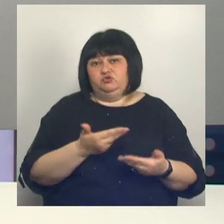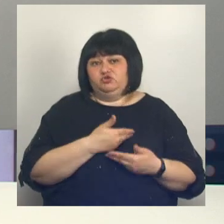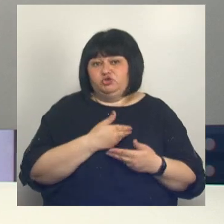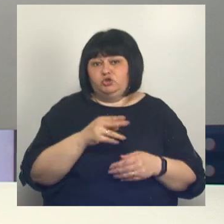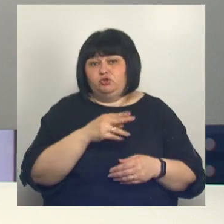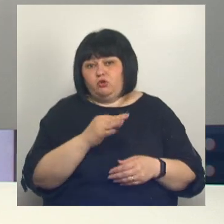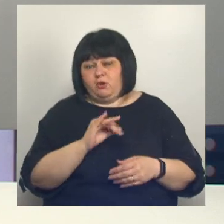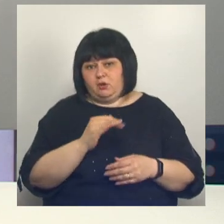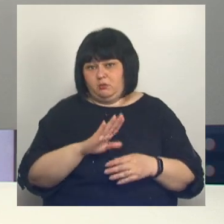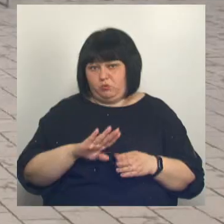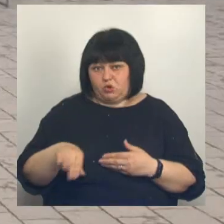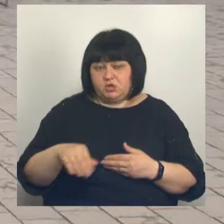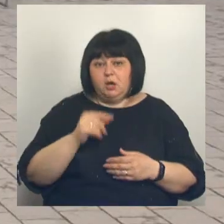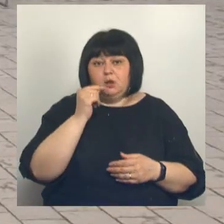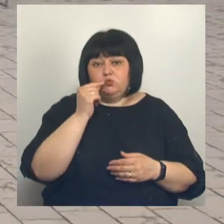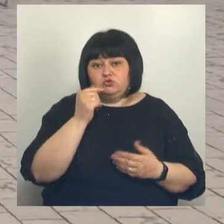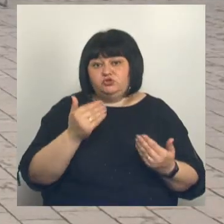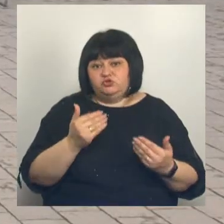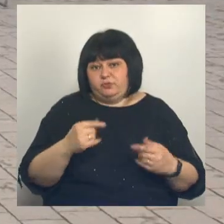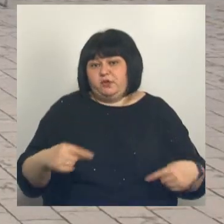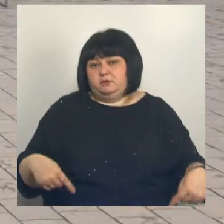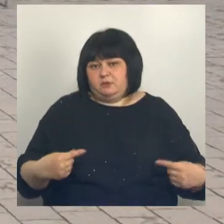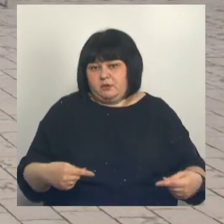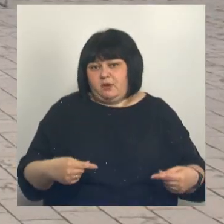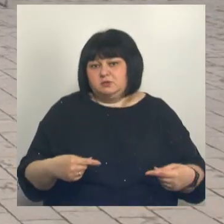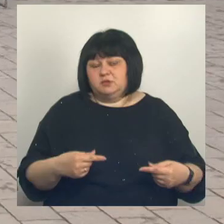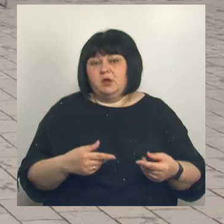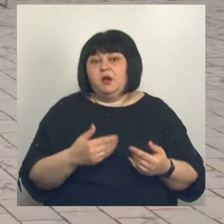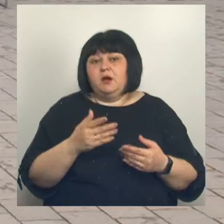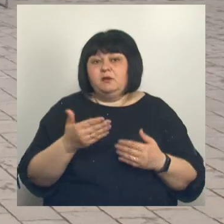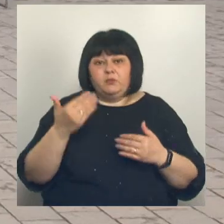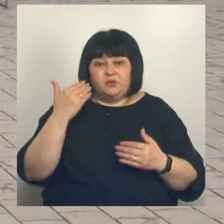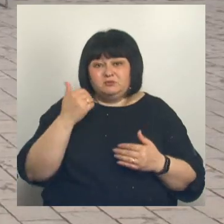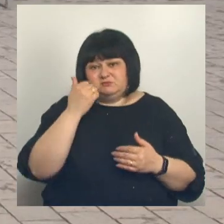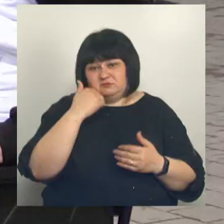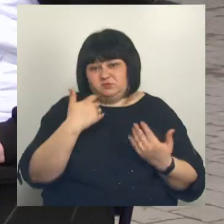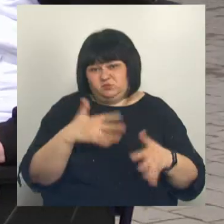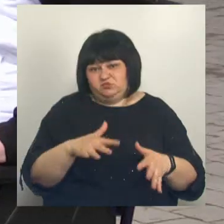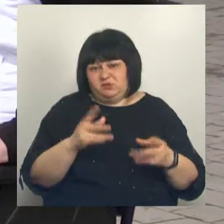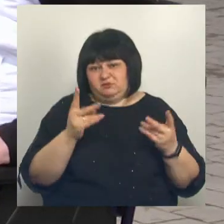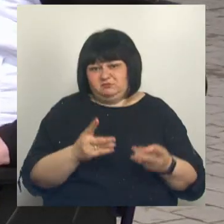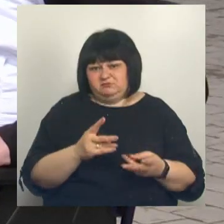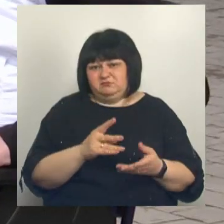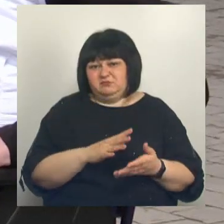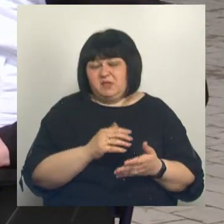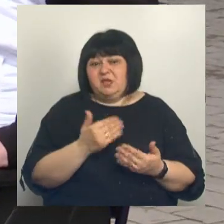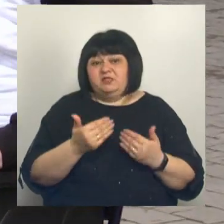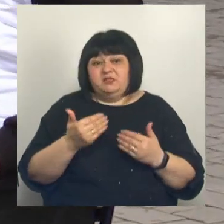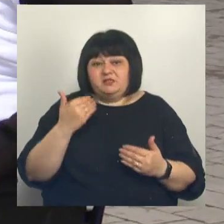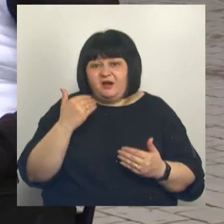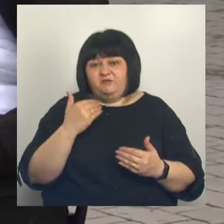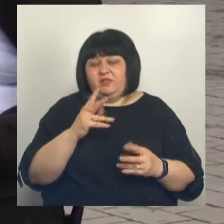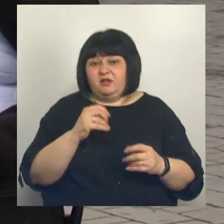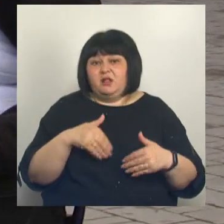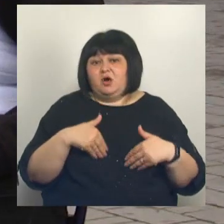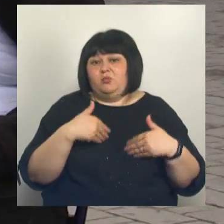на до и после. Мужчина теперь прикован к инвалидному креслу. Предыдущее с годами пришло в негодность, поэтому не так давно Николай